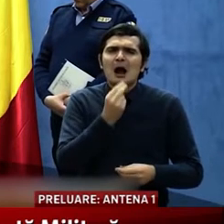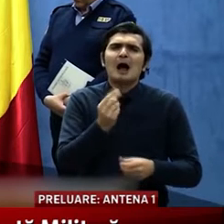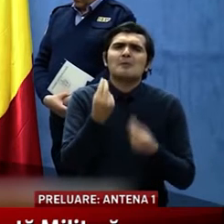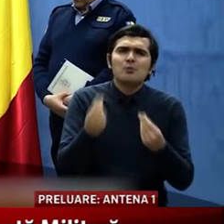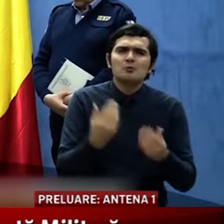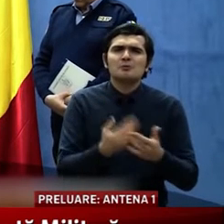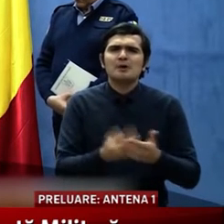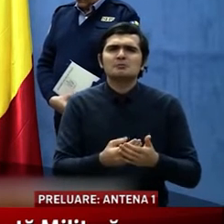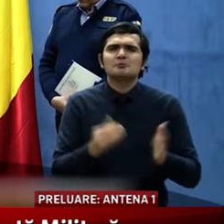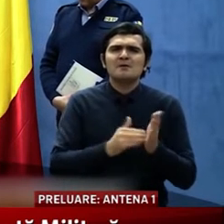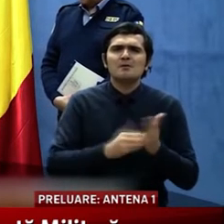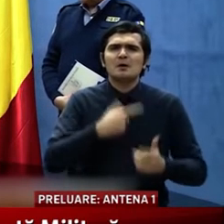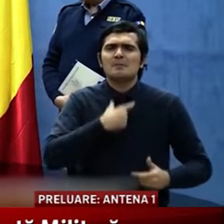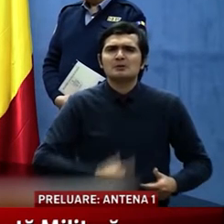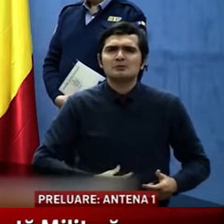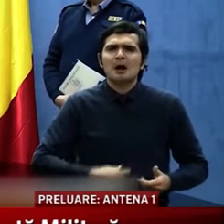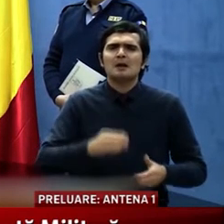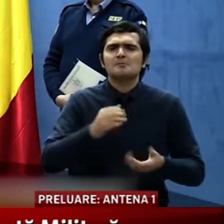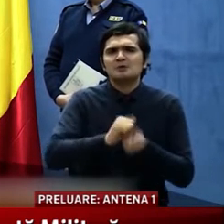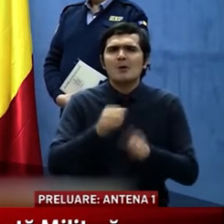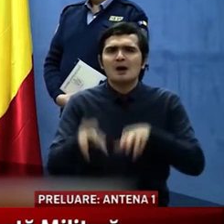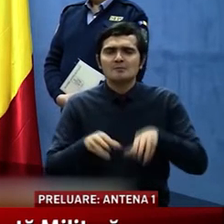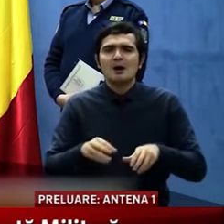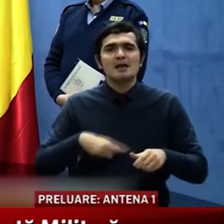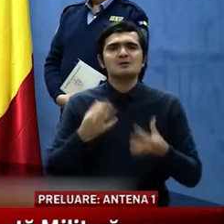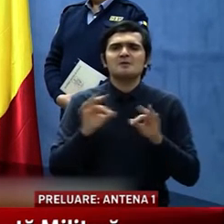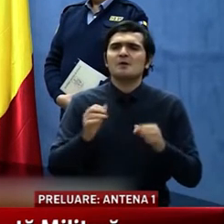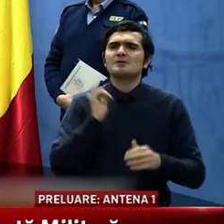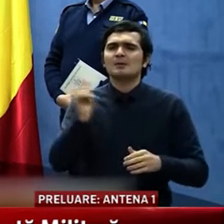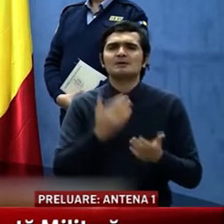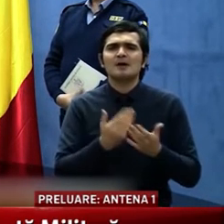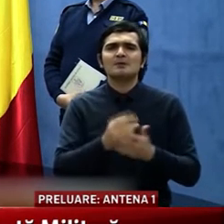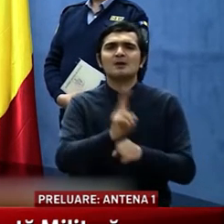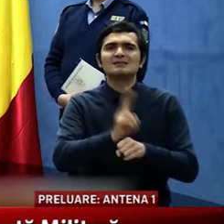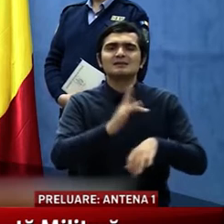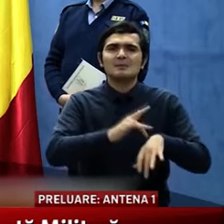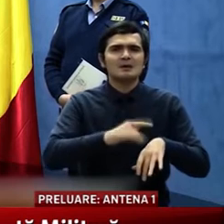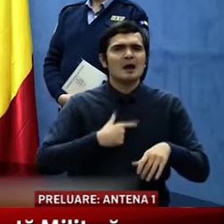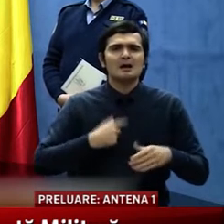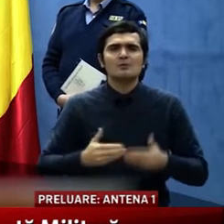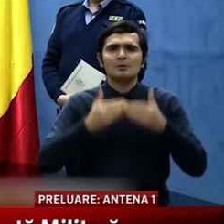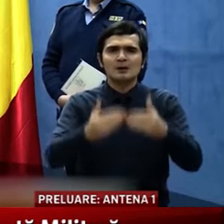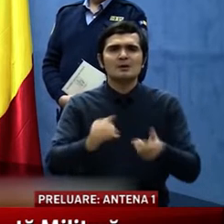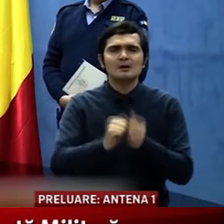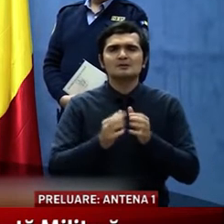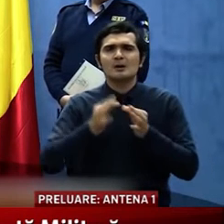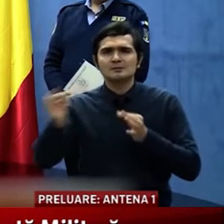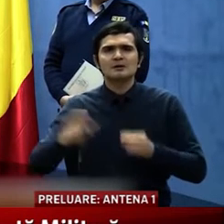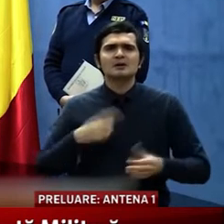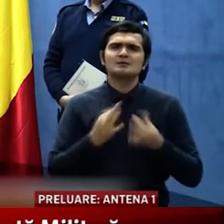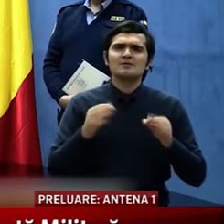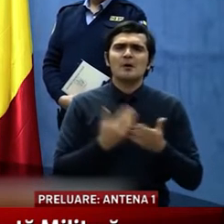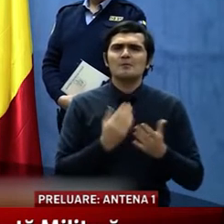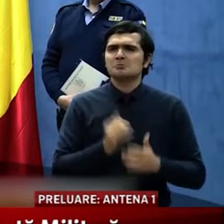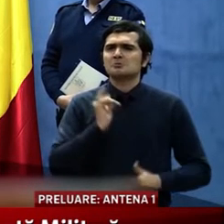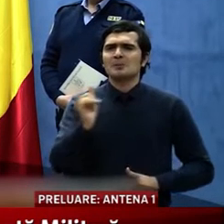animalele lor de companie domestice, deplasarea pentru asistență medicală care nu poate fi amânată și nici realizată de la distanță, deplasarea